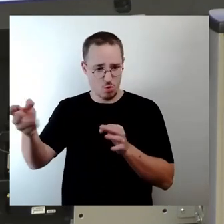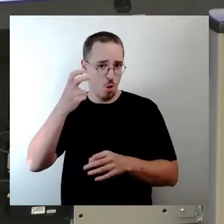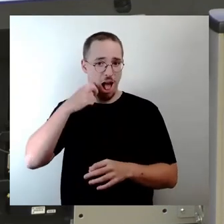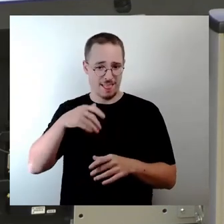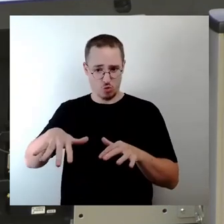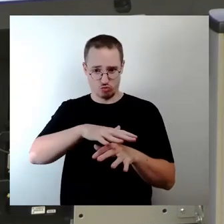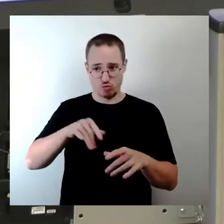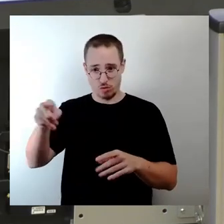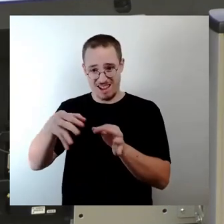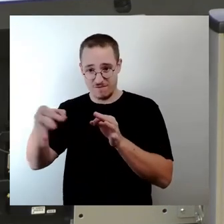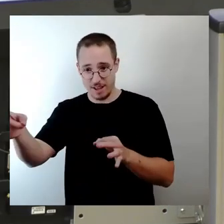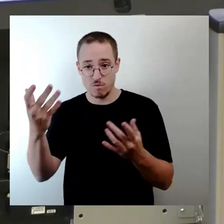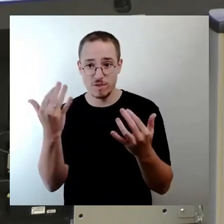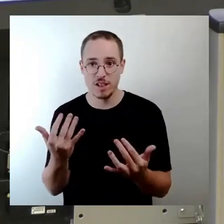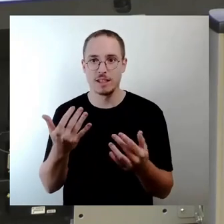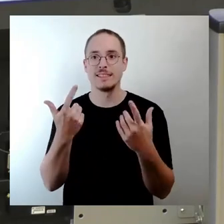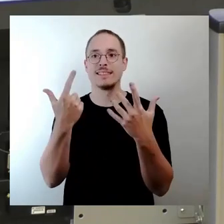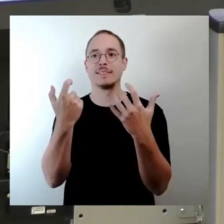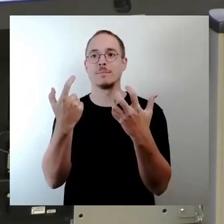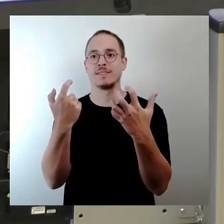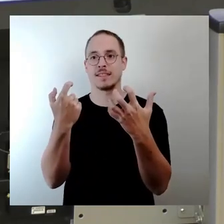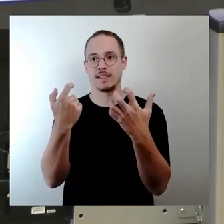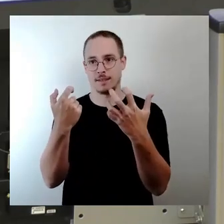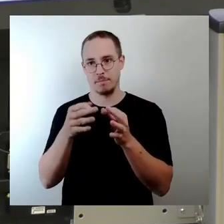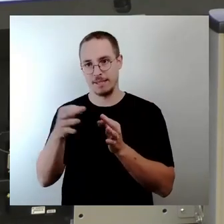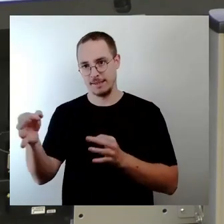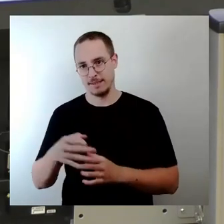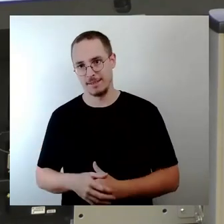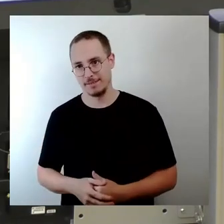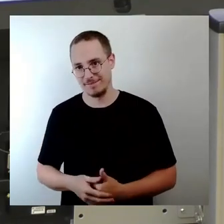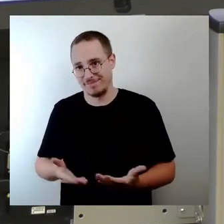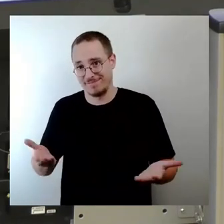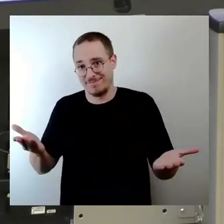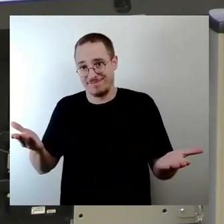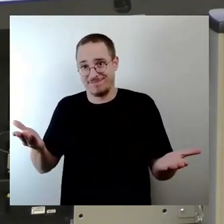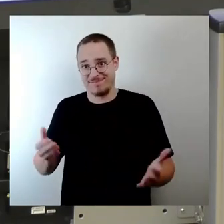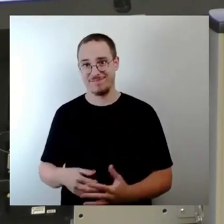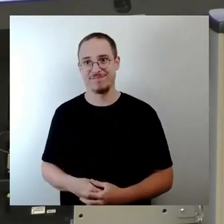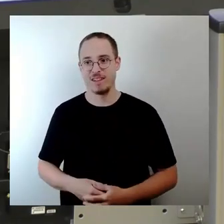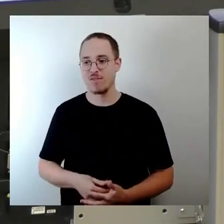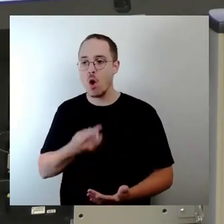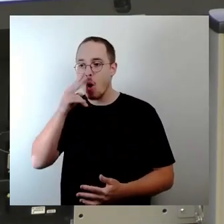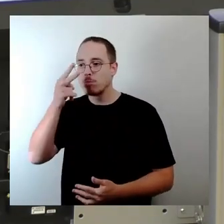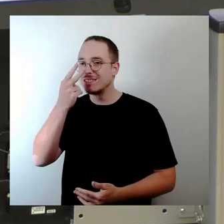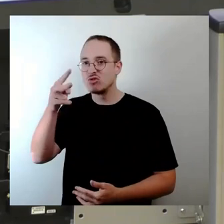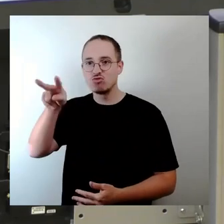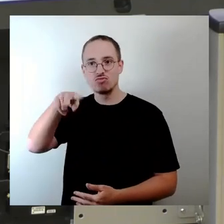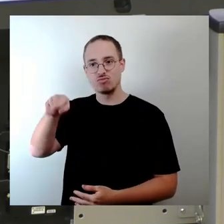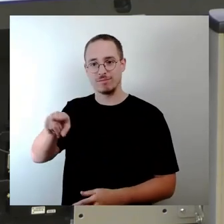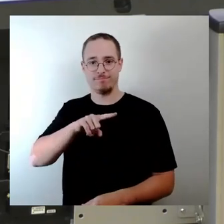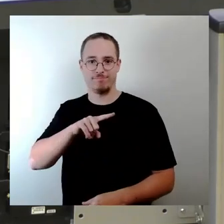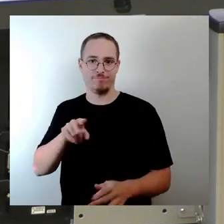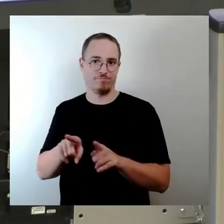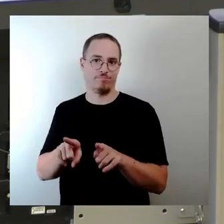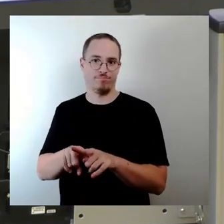Optisch steht es auf derselben Wiese und es liegt genauso im Außenbereich wie das bestehende Grundstück. Auch der Landschaftsschutz als Argument